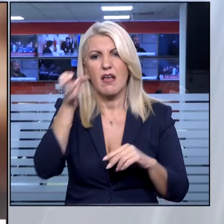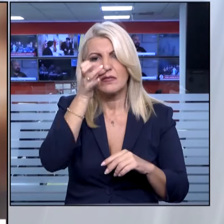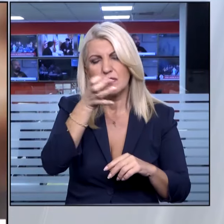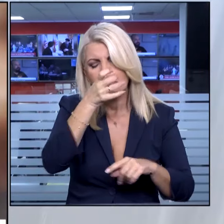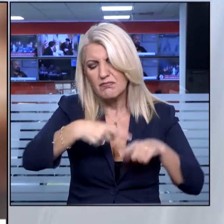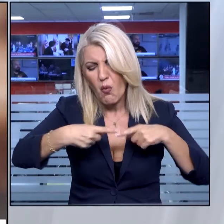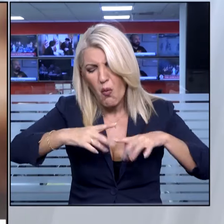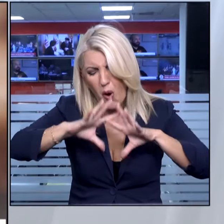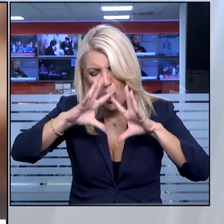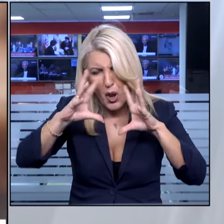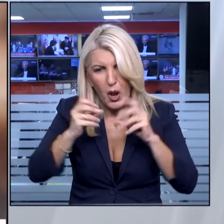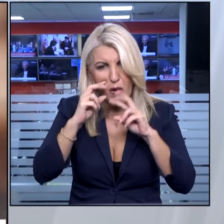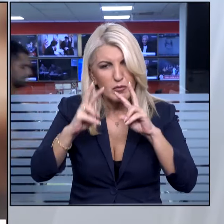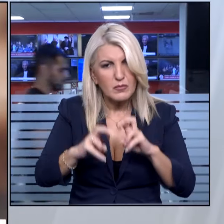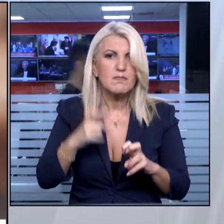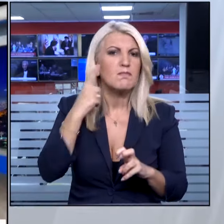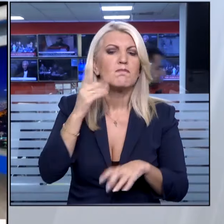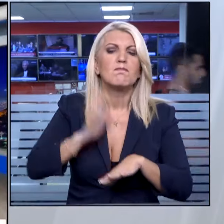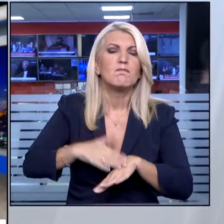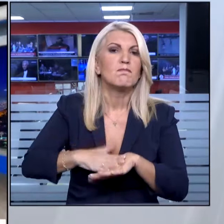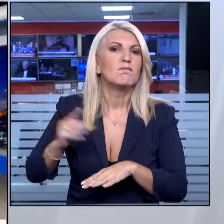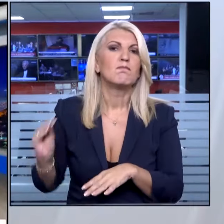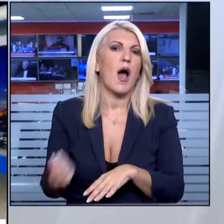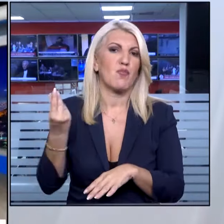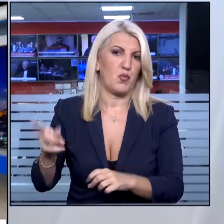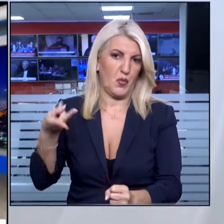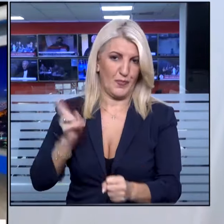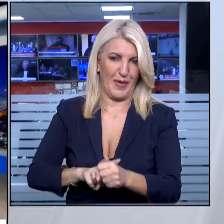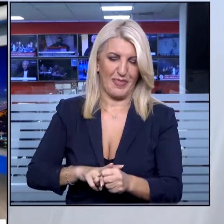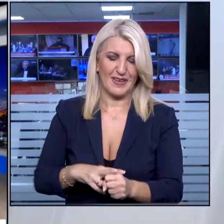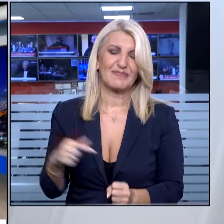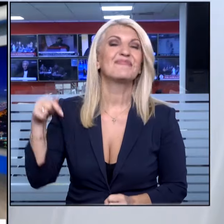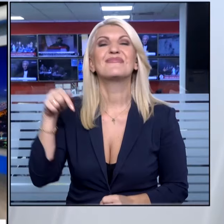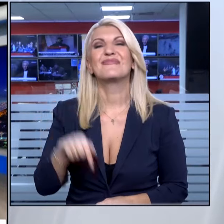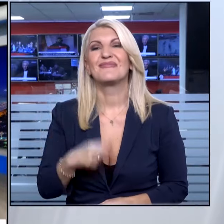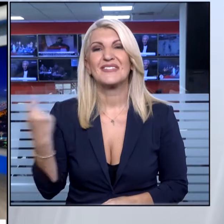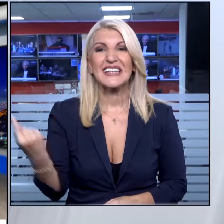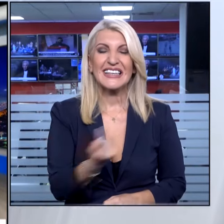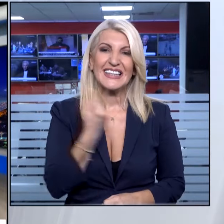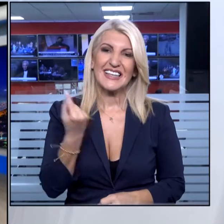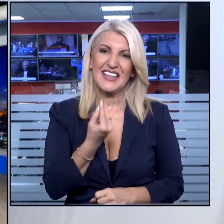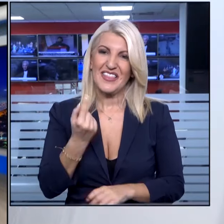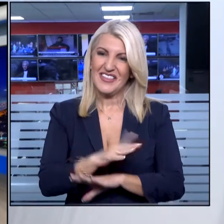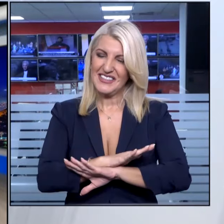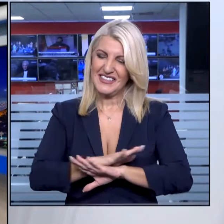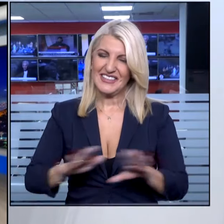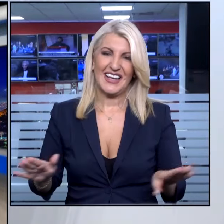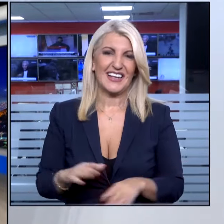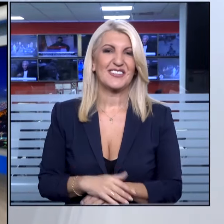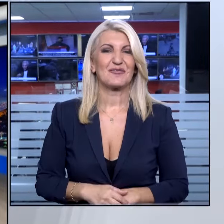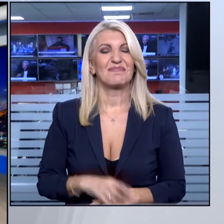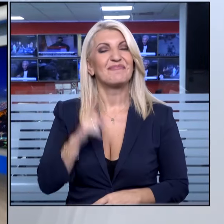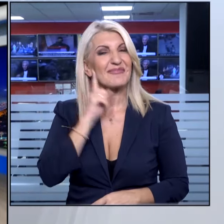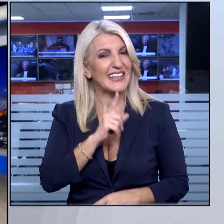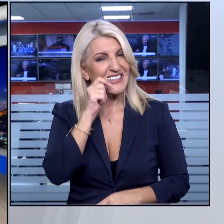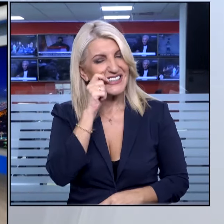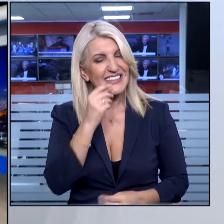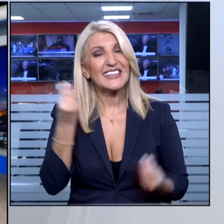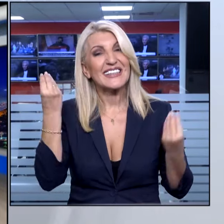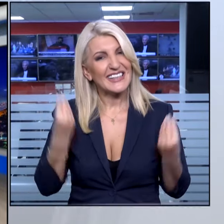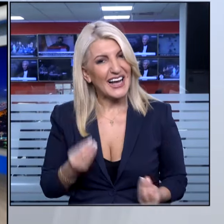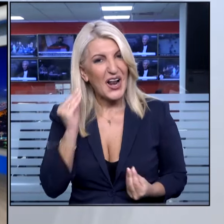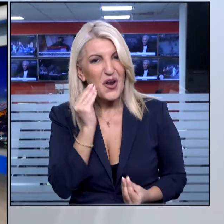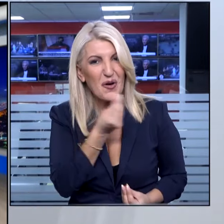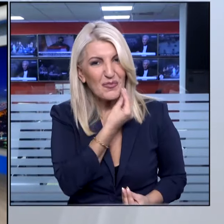θανάτου του 38χρονου. Στο σημείο αυτό το δελτίο στην νοηματική γλώσσα ολοκληρώθηκε. Κυρίες και κύριοι, να έχετε ένα